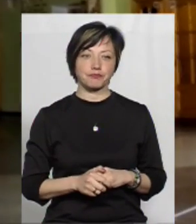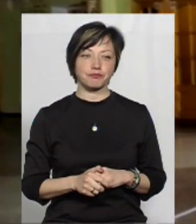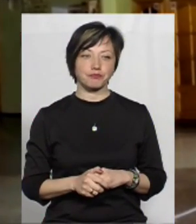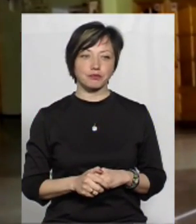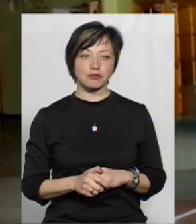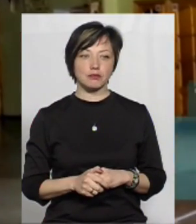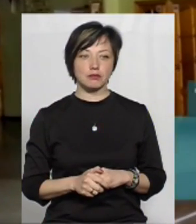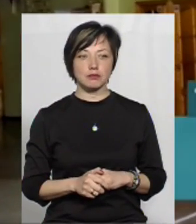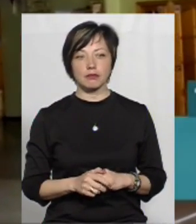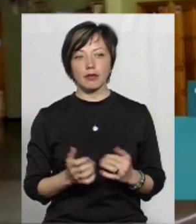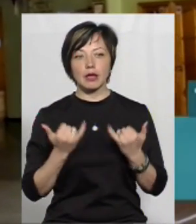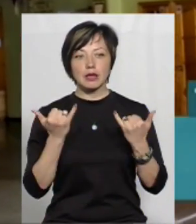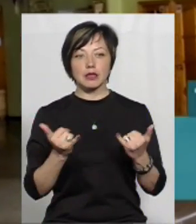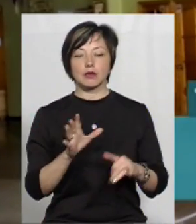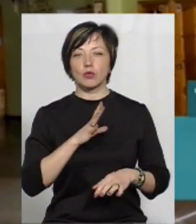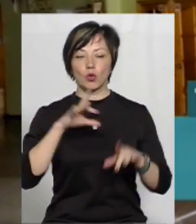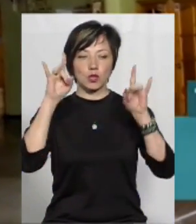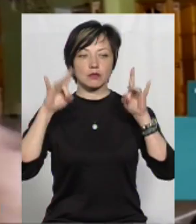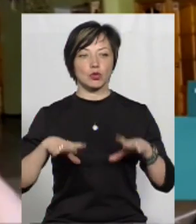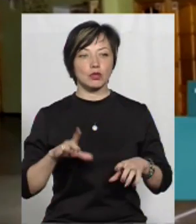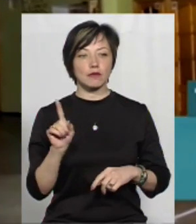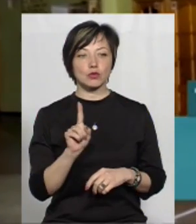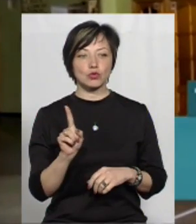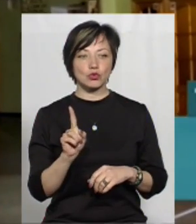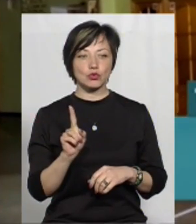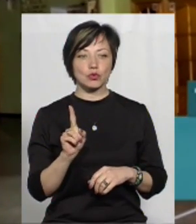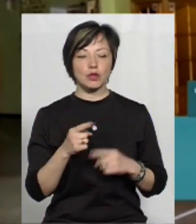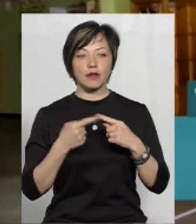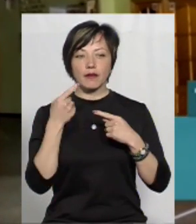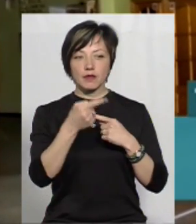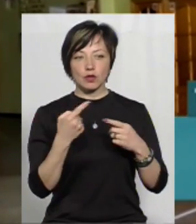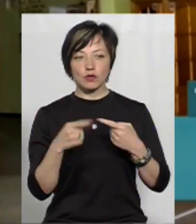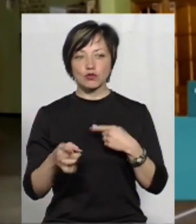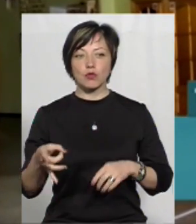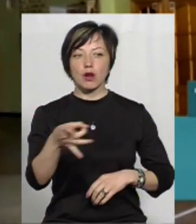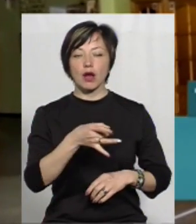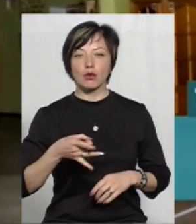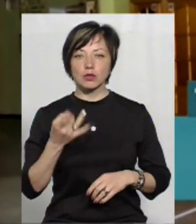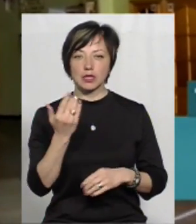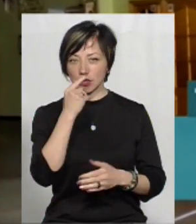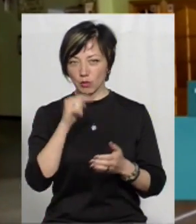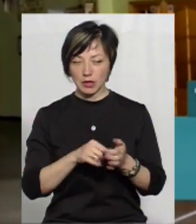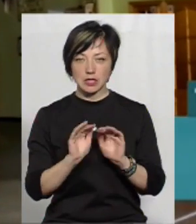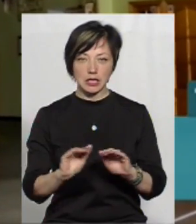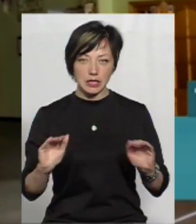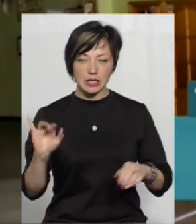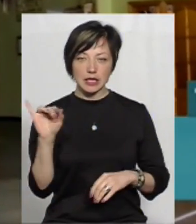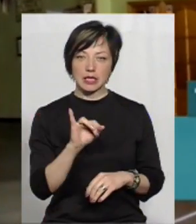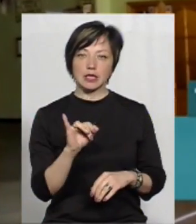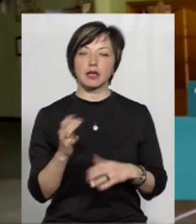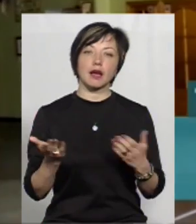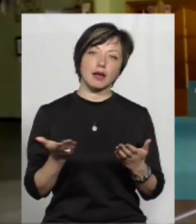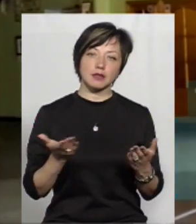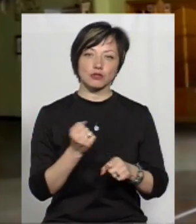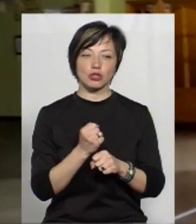було також несподіванкою, що на віддалі в іншому мікрорайоні їхні опинилися, діти і якісь